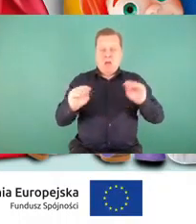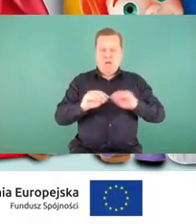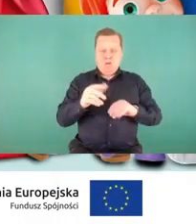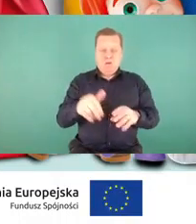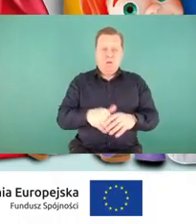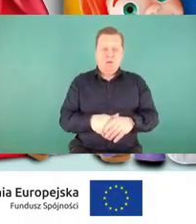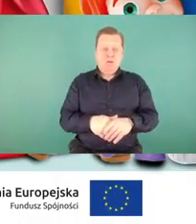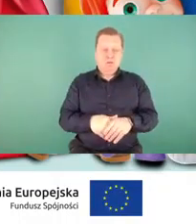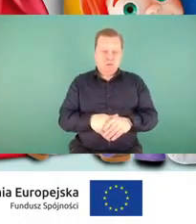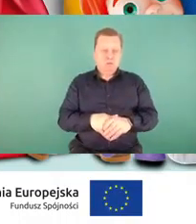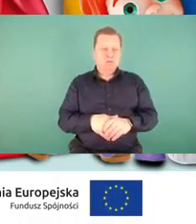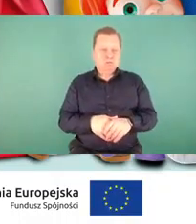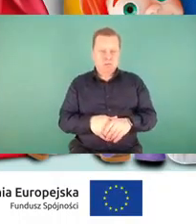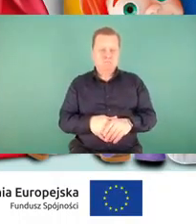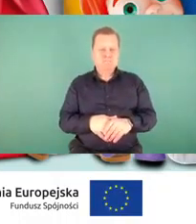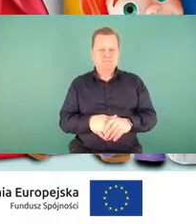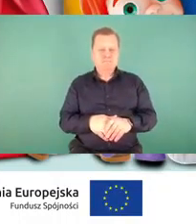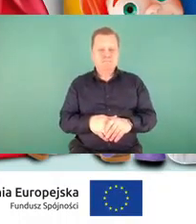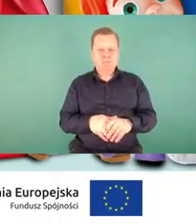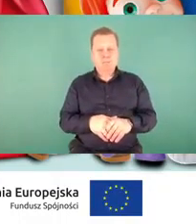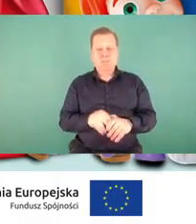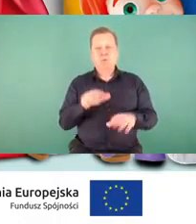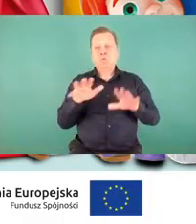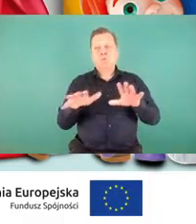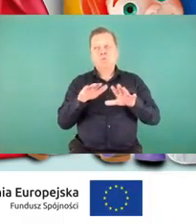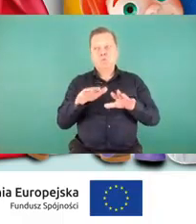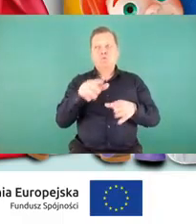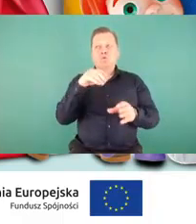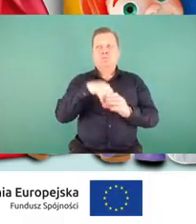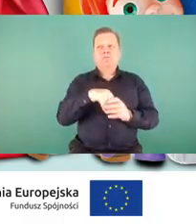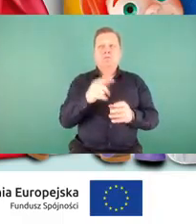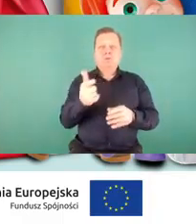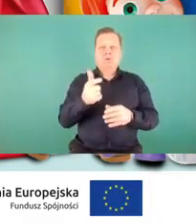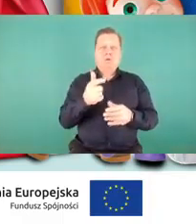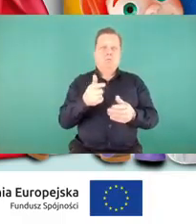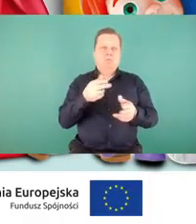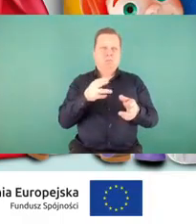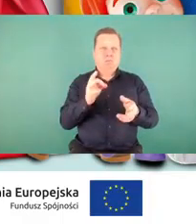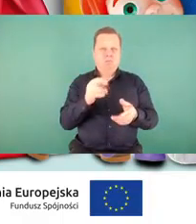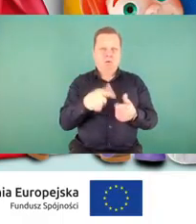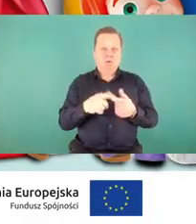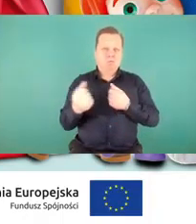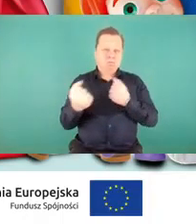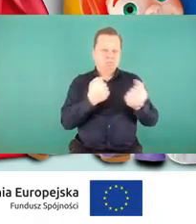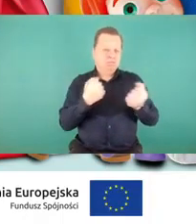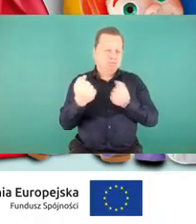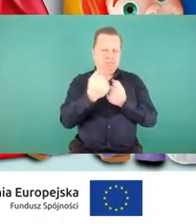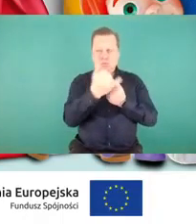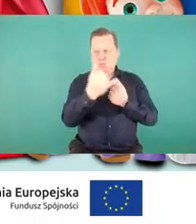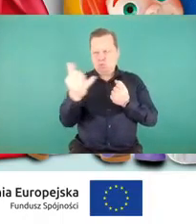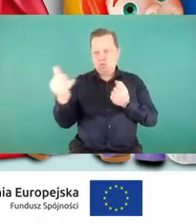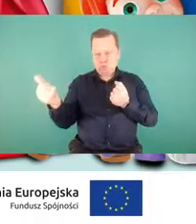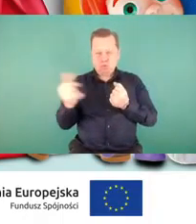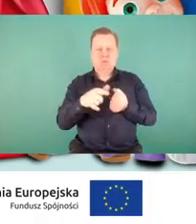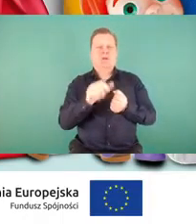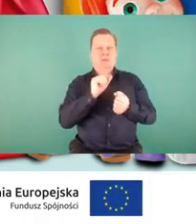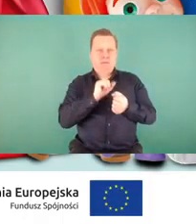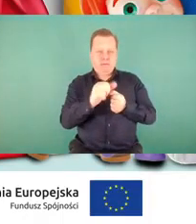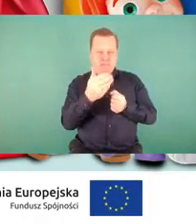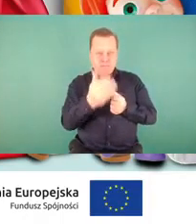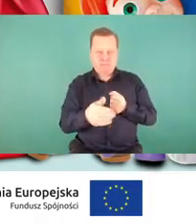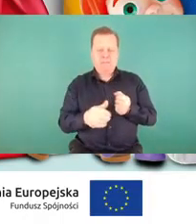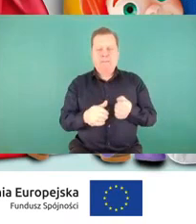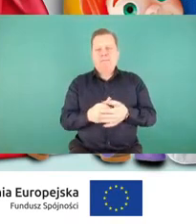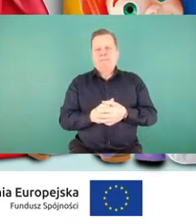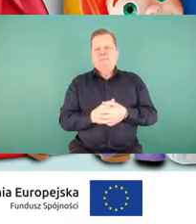Jest dużo zawarte, no właśnie, o pojazdach różnych, które służby miejskich,